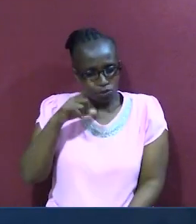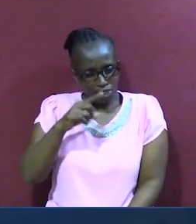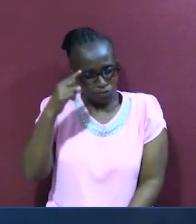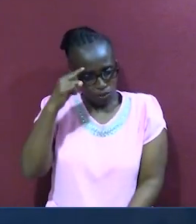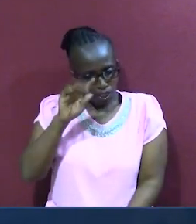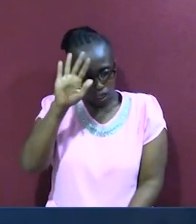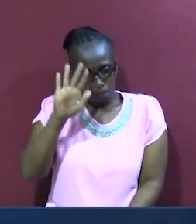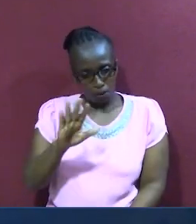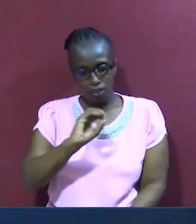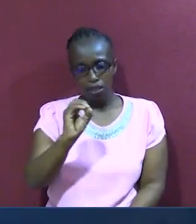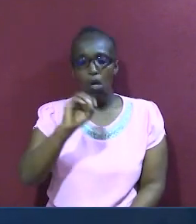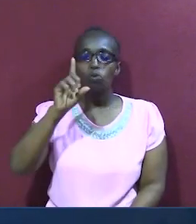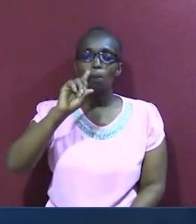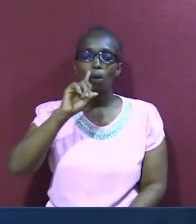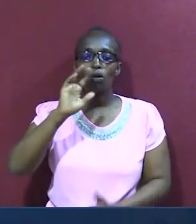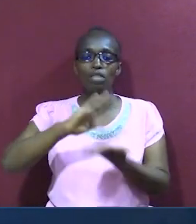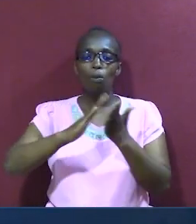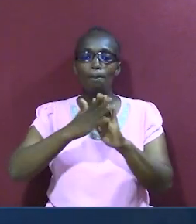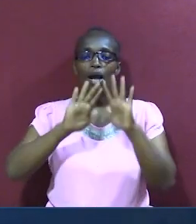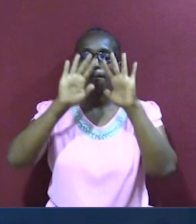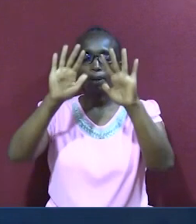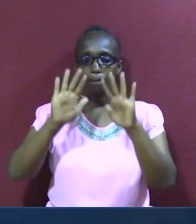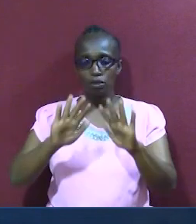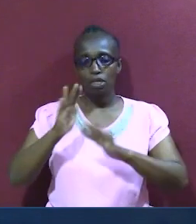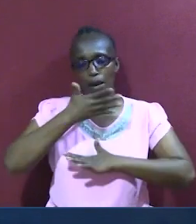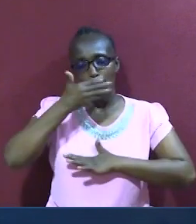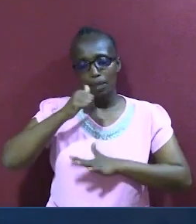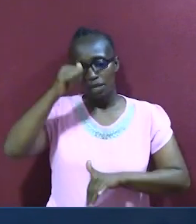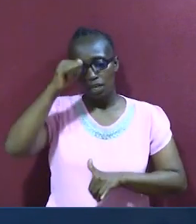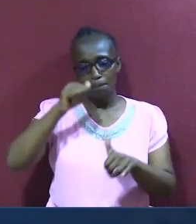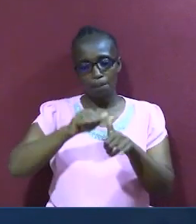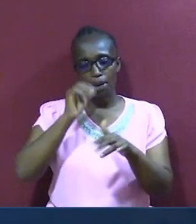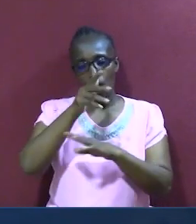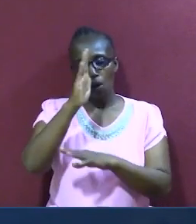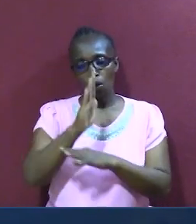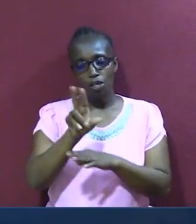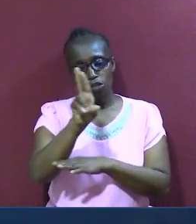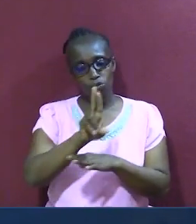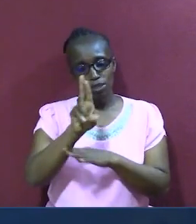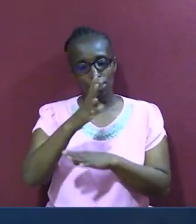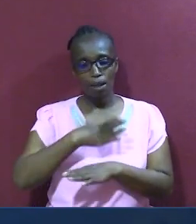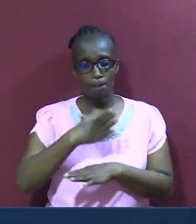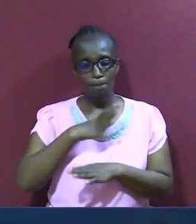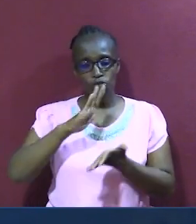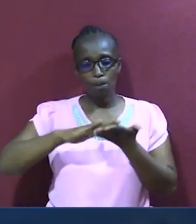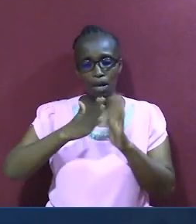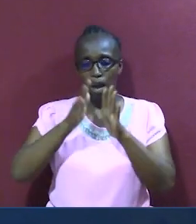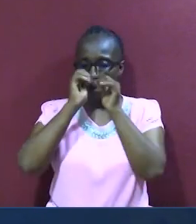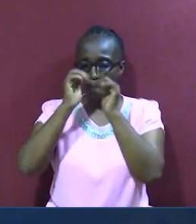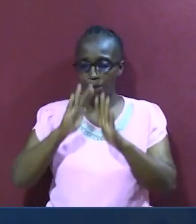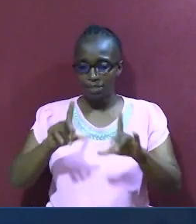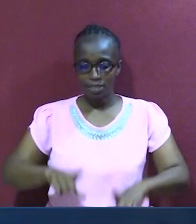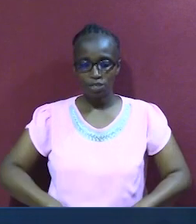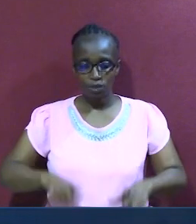wata kuwa watu wa maana. Kumbuka ya kwamba, mungu anatumia watu kuwa baraka kwako. Kwa hivyo ni vizuri